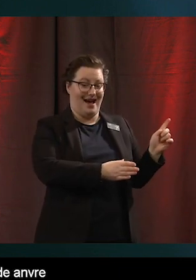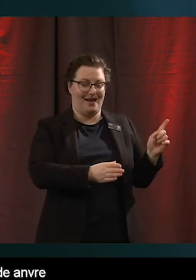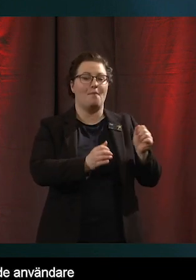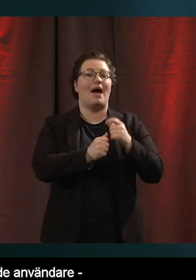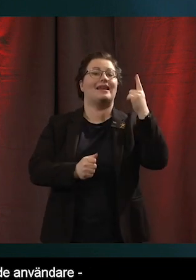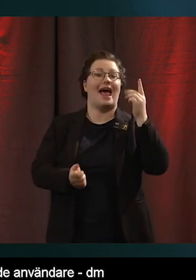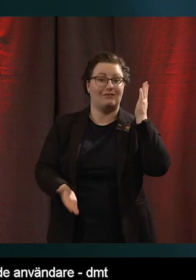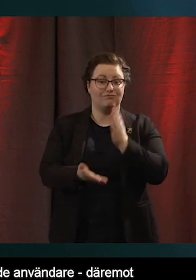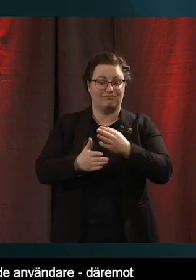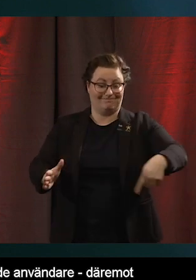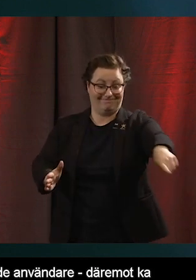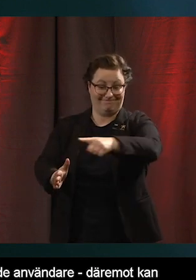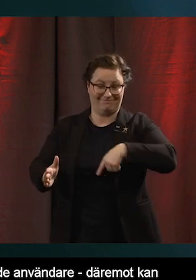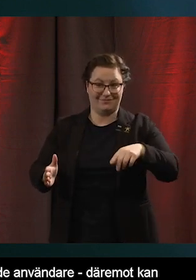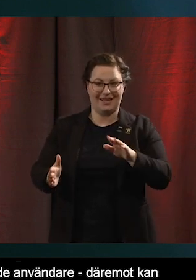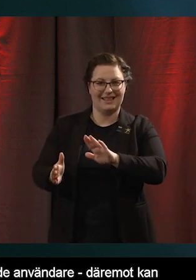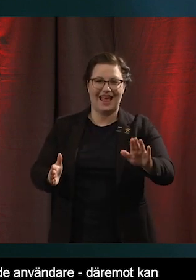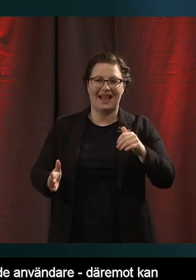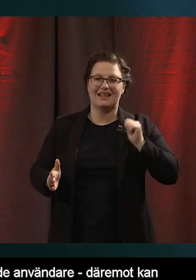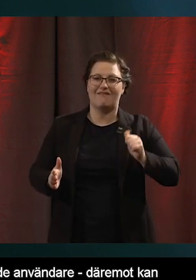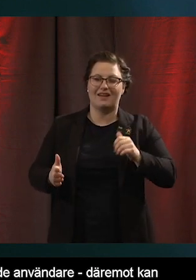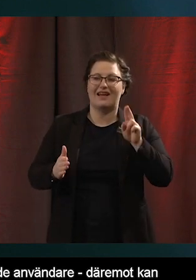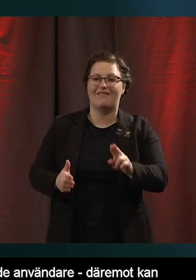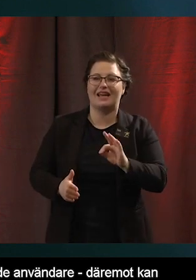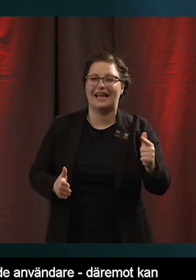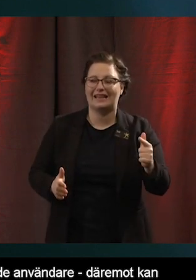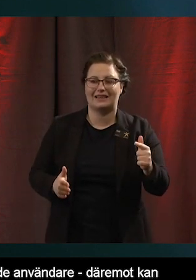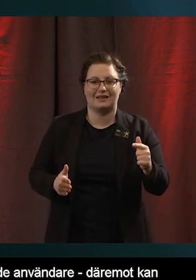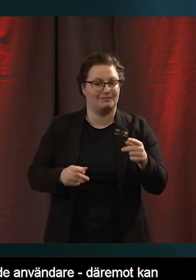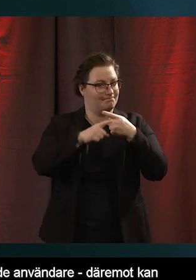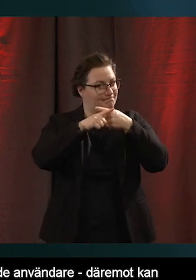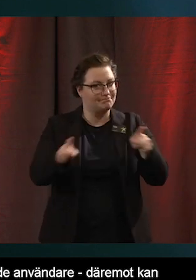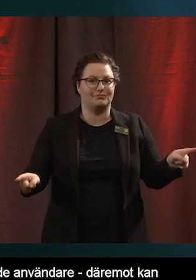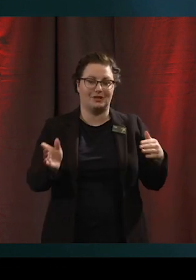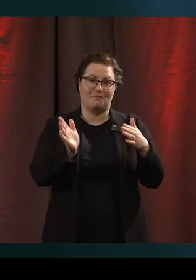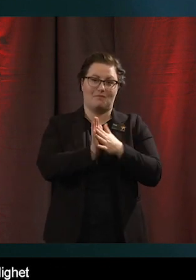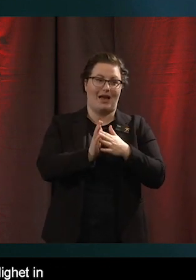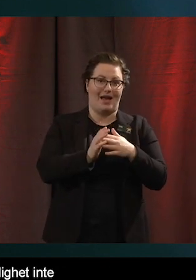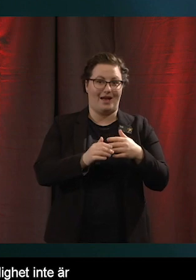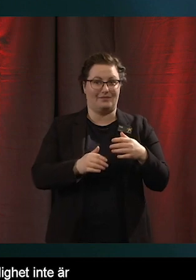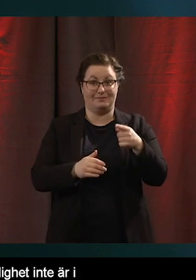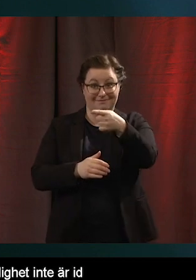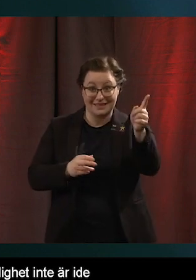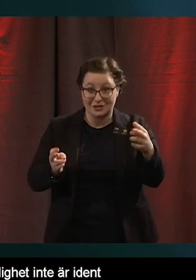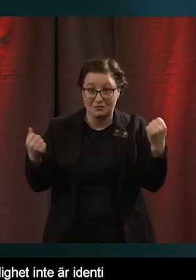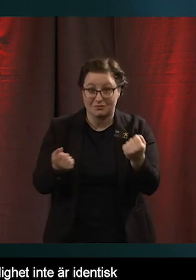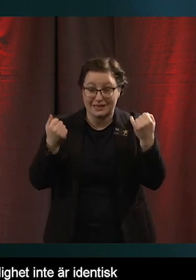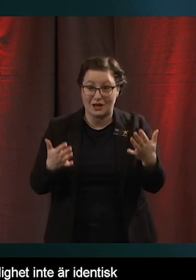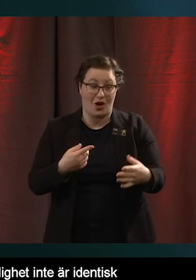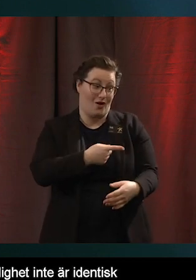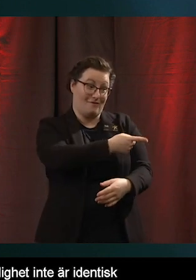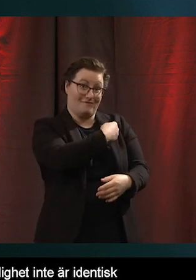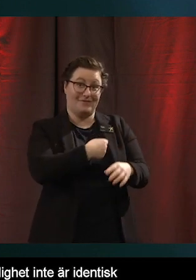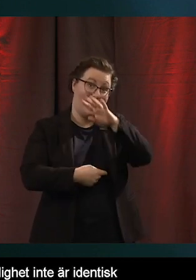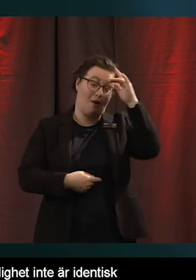säker på att deras användarverklighet är inte identisk med till exempel din som tittar idag. Det